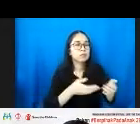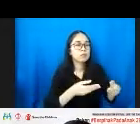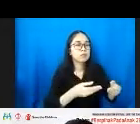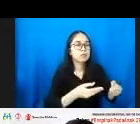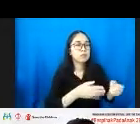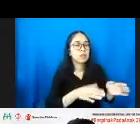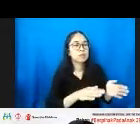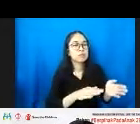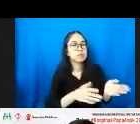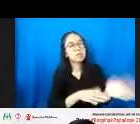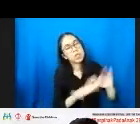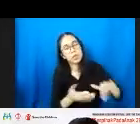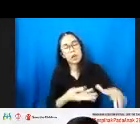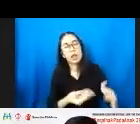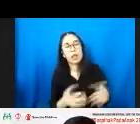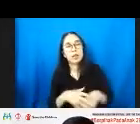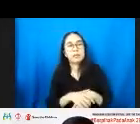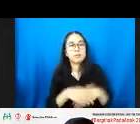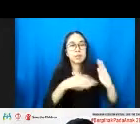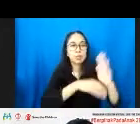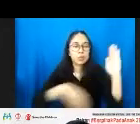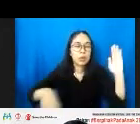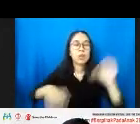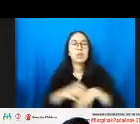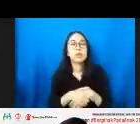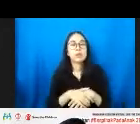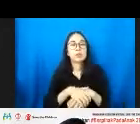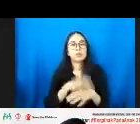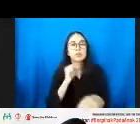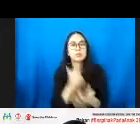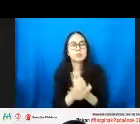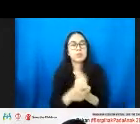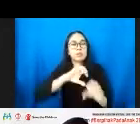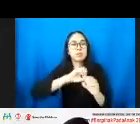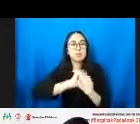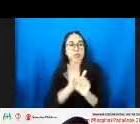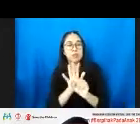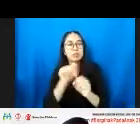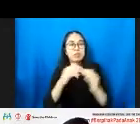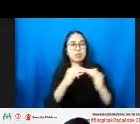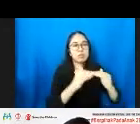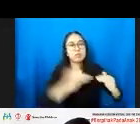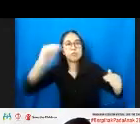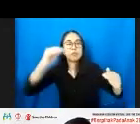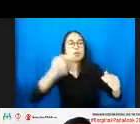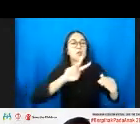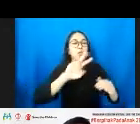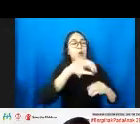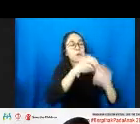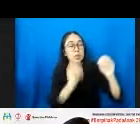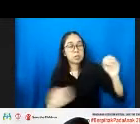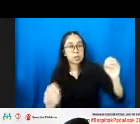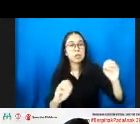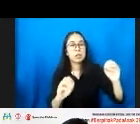Padahal COVID itu sendiri diperkirakan akan menaikkan stunting itu menjadi sekitar 2%, sampai 2